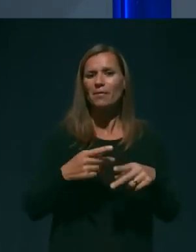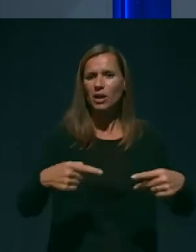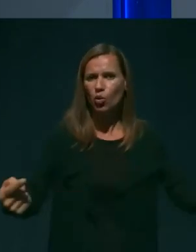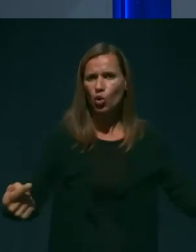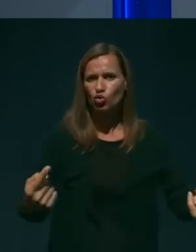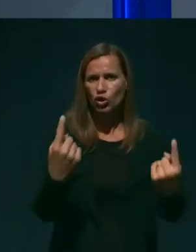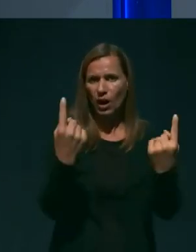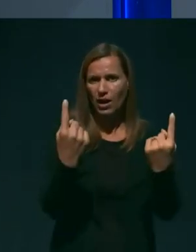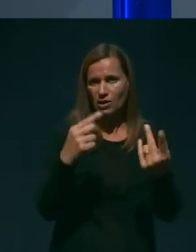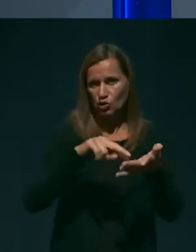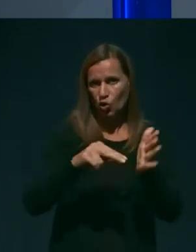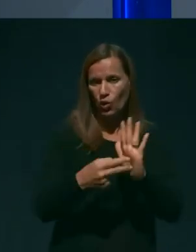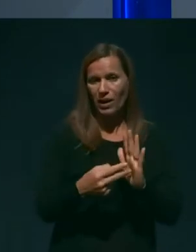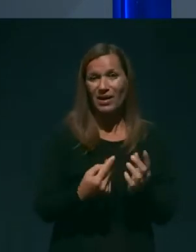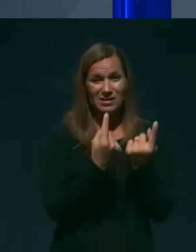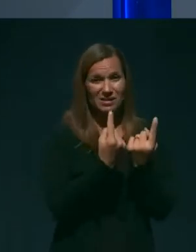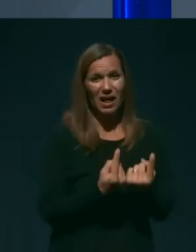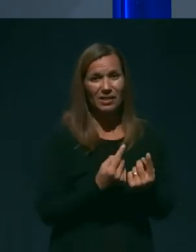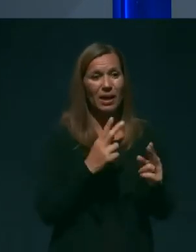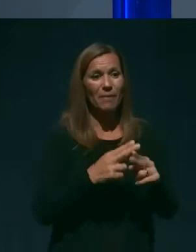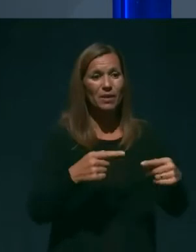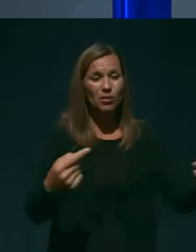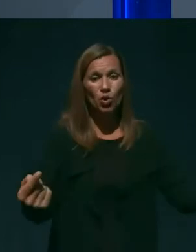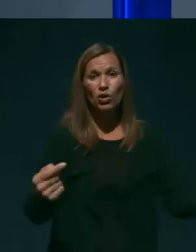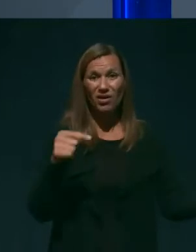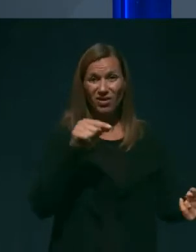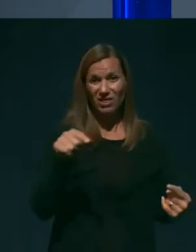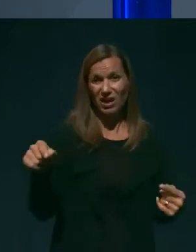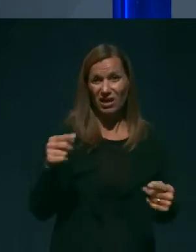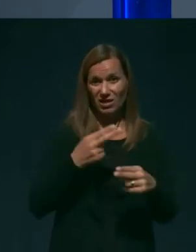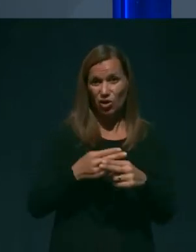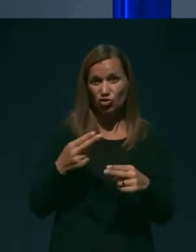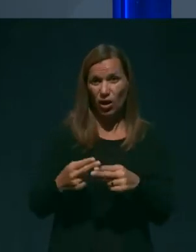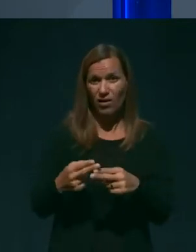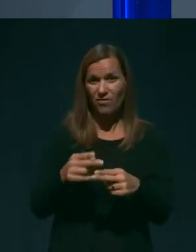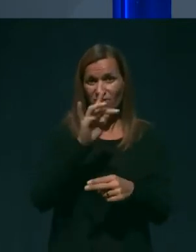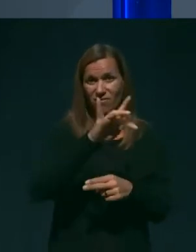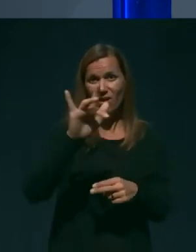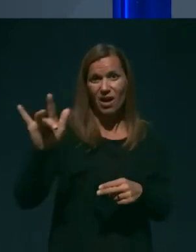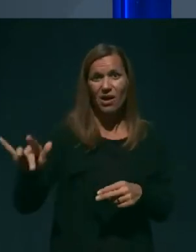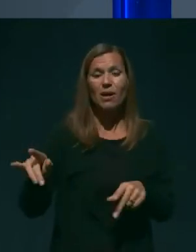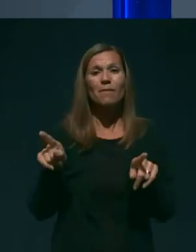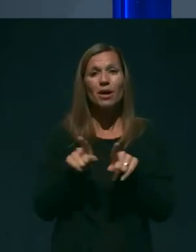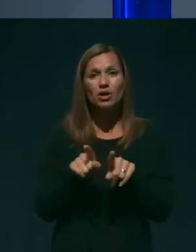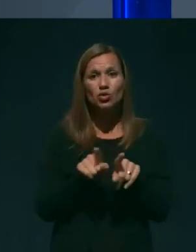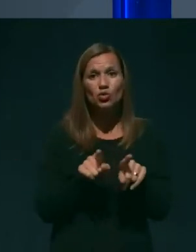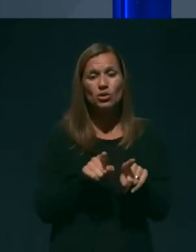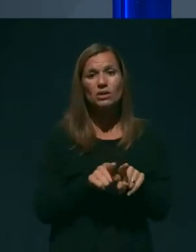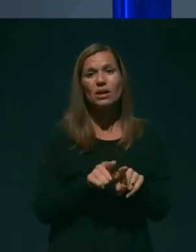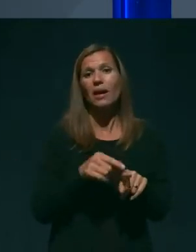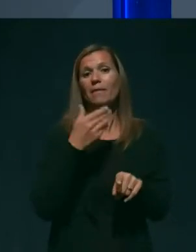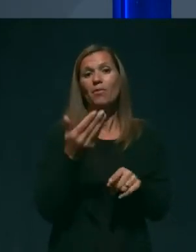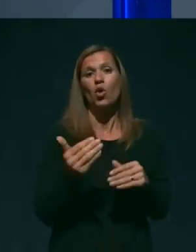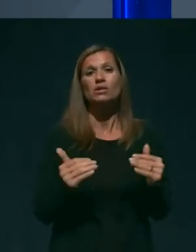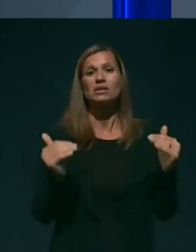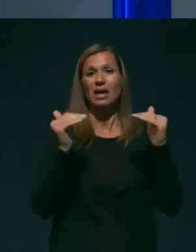epidemije v teh določenih državah in potem seveda tudi po skladu za odlokom sklenjenih